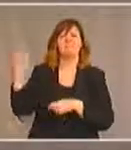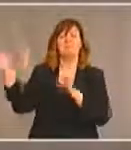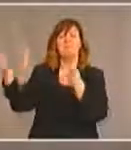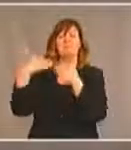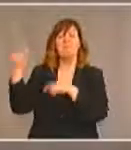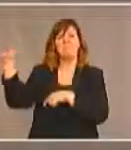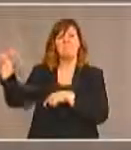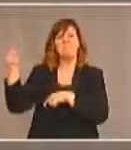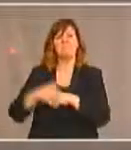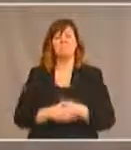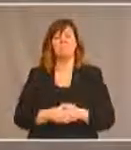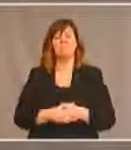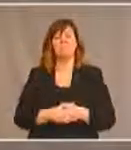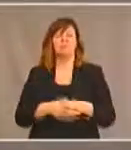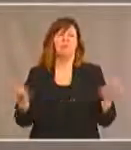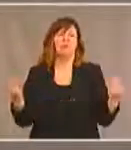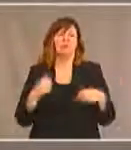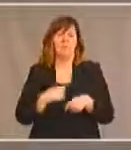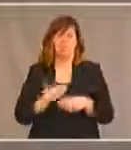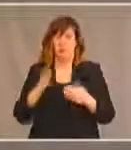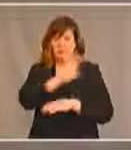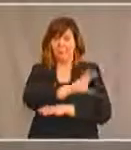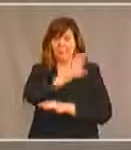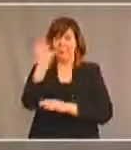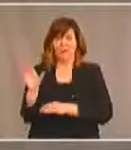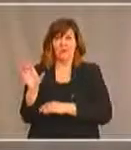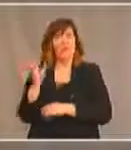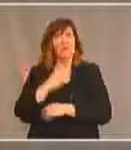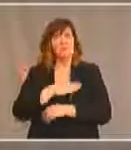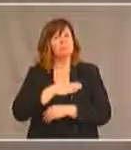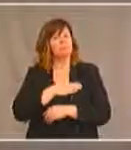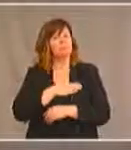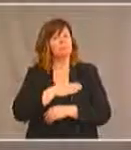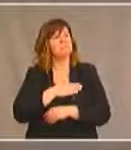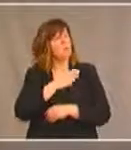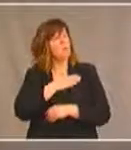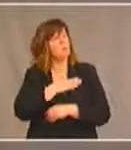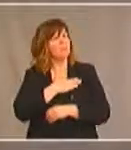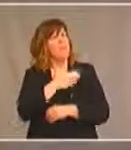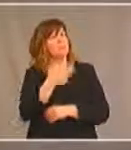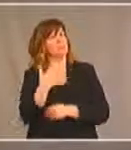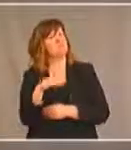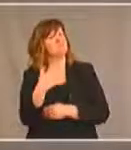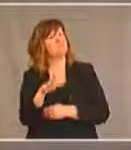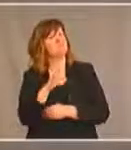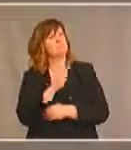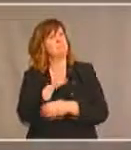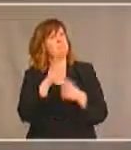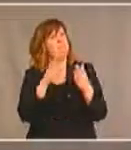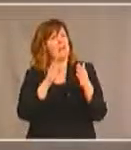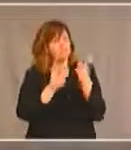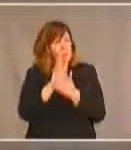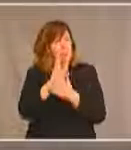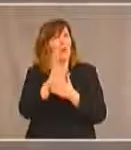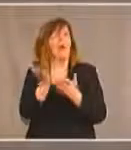Je suis reconnaissant que le Canada ait pris l'initiative d'appliquer ces droits et de créer des